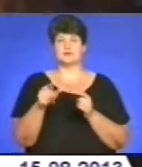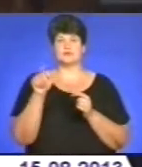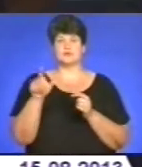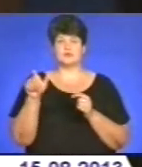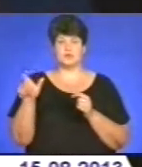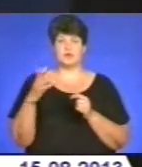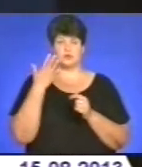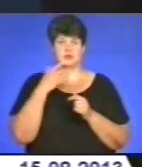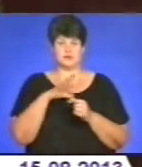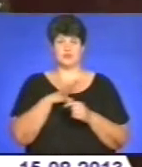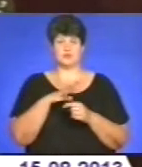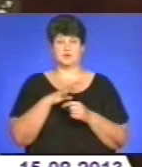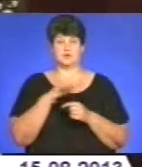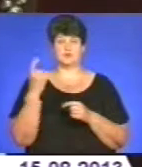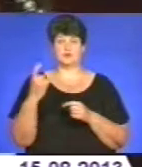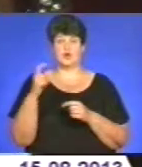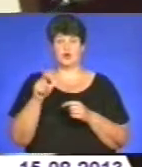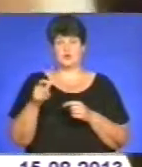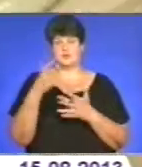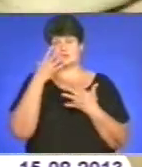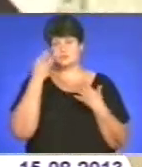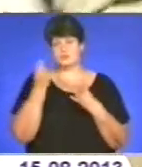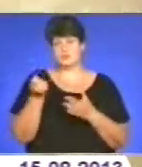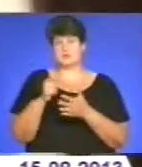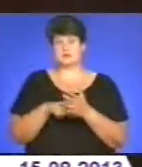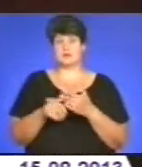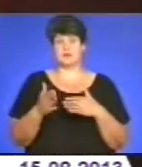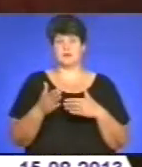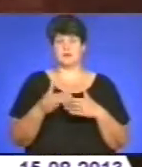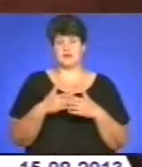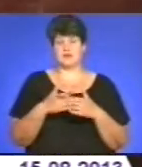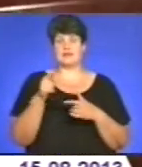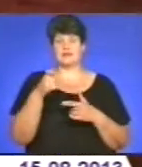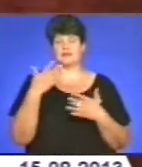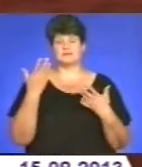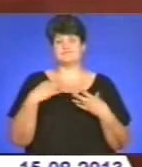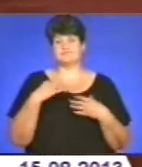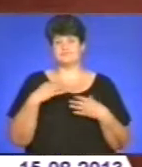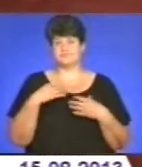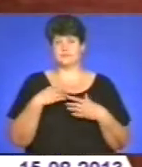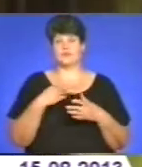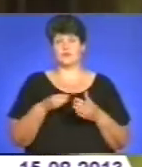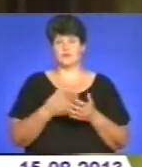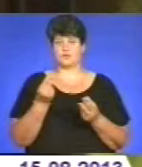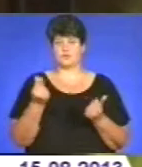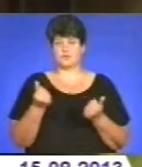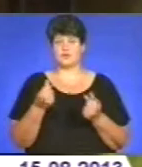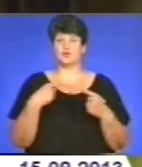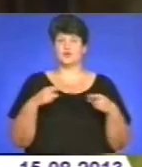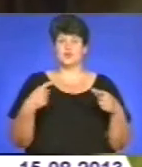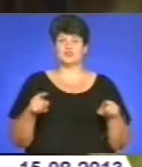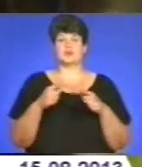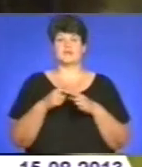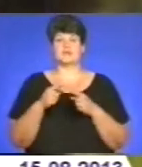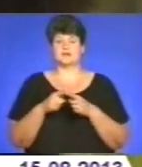там перебували господарі. Люди забували зачинити вхідні двері. Така легковажність дорого коштувала потерпілим. До інших квартир